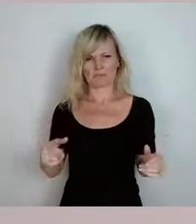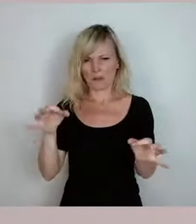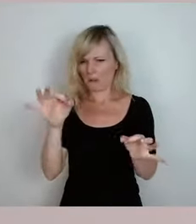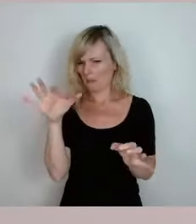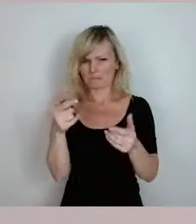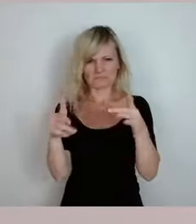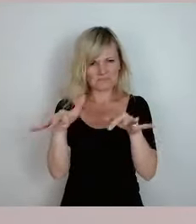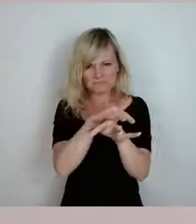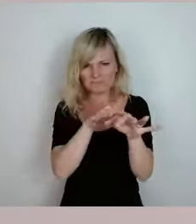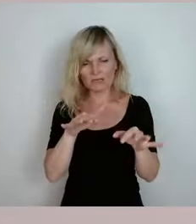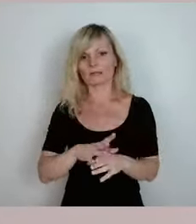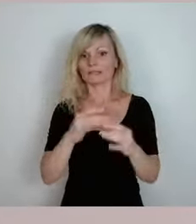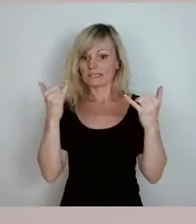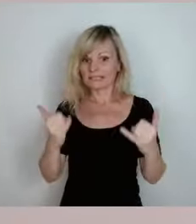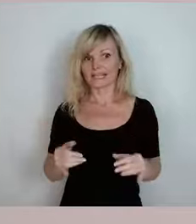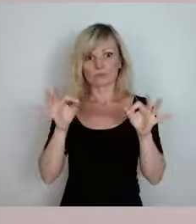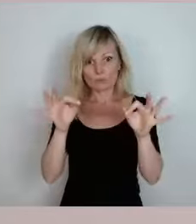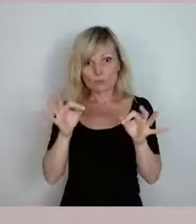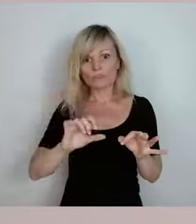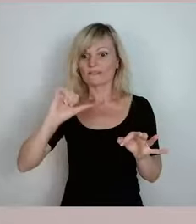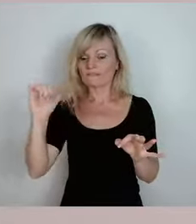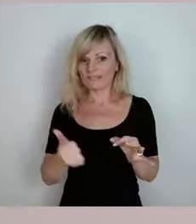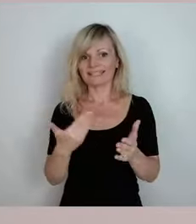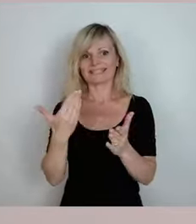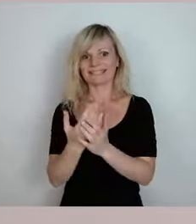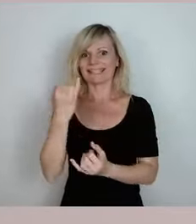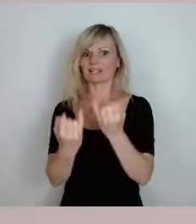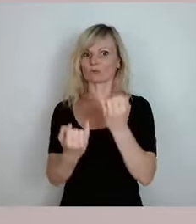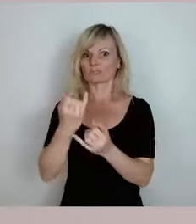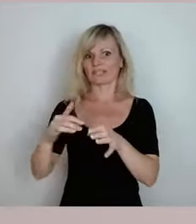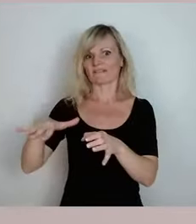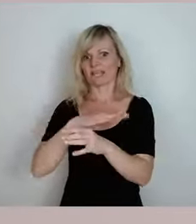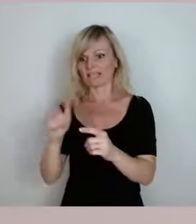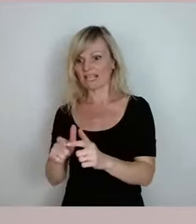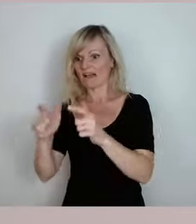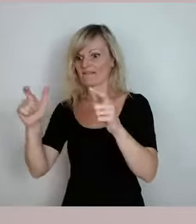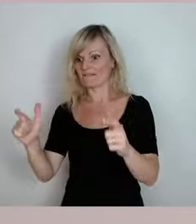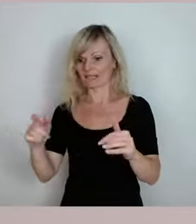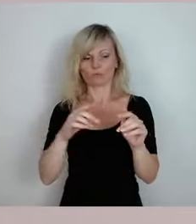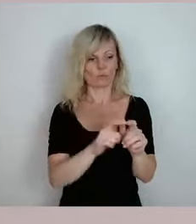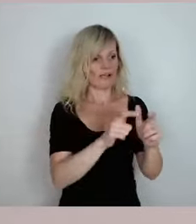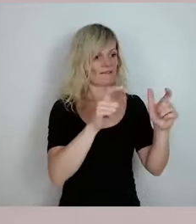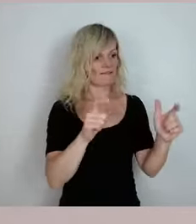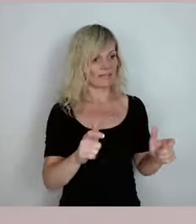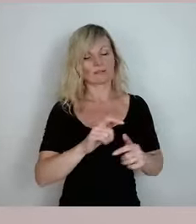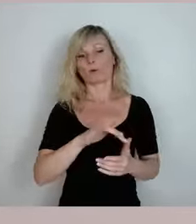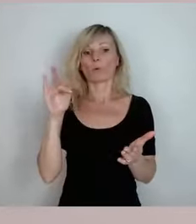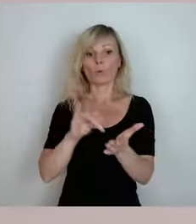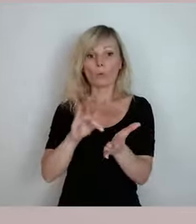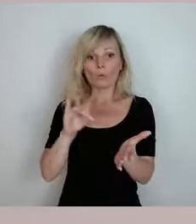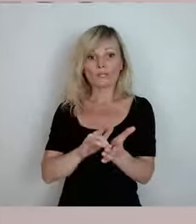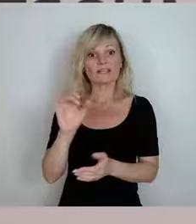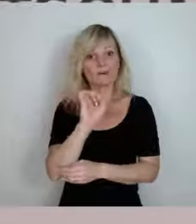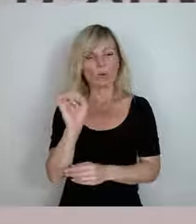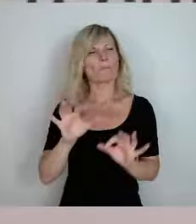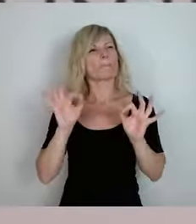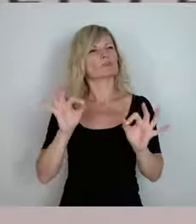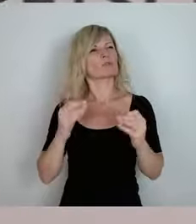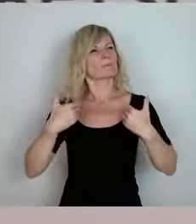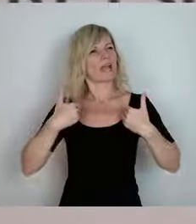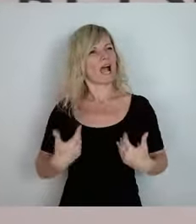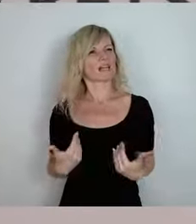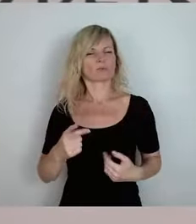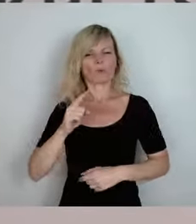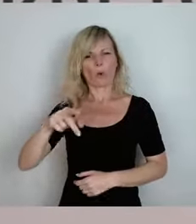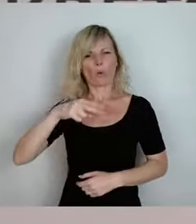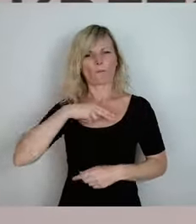Industrieflächen auszuweiten. Ich weiß nicht, was der Grund ist. So eine gewisse Haltung, die mir auch in den Ministerien begegnet ist, naja, das wird